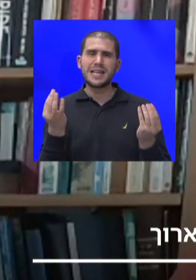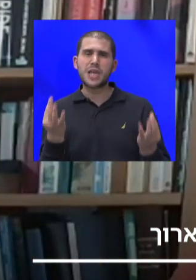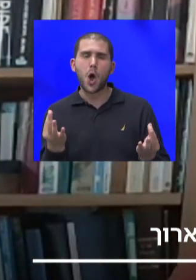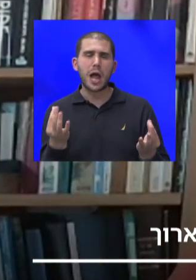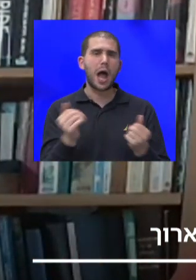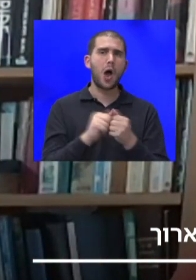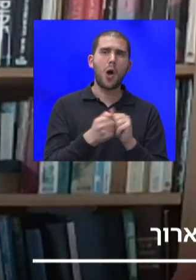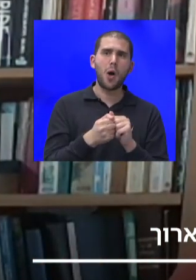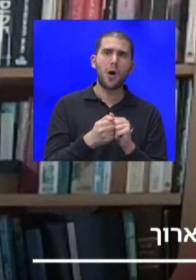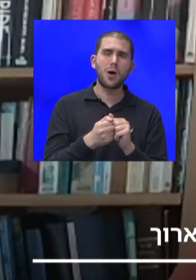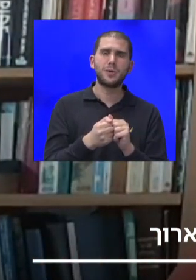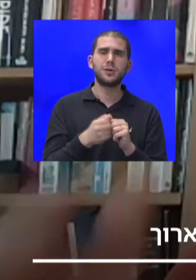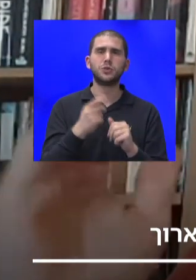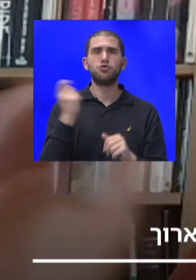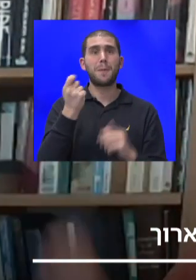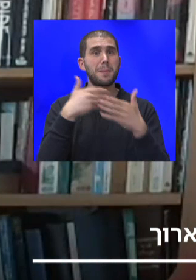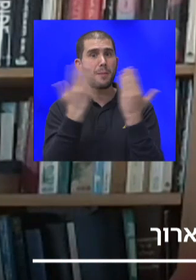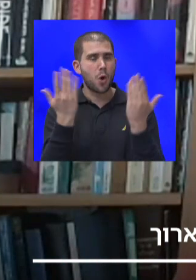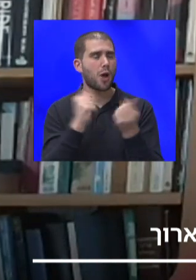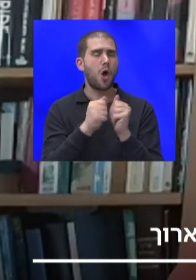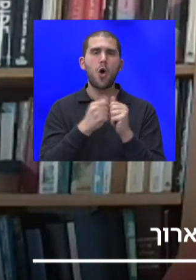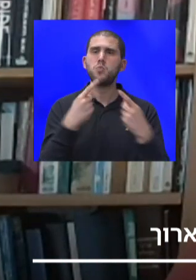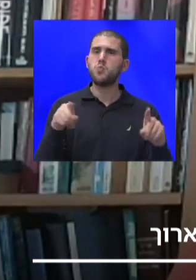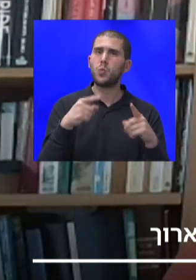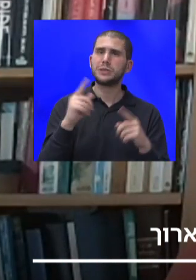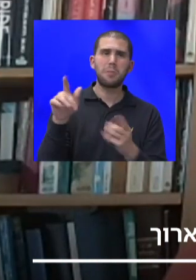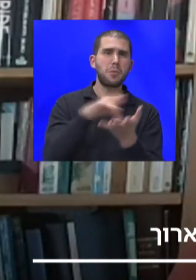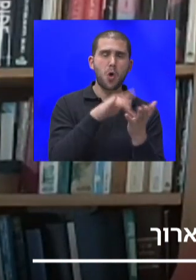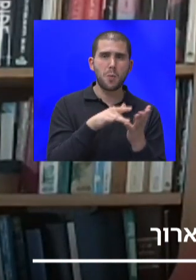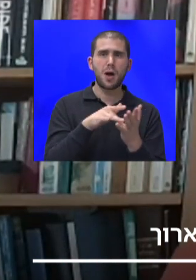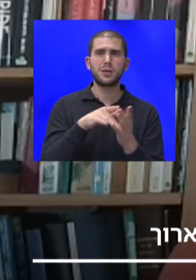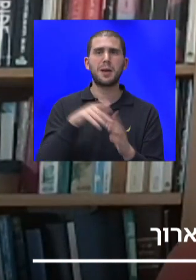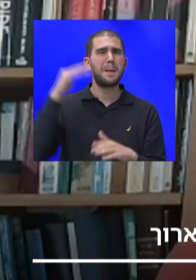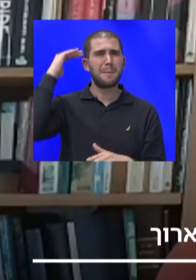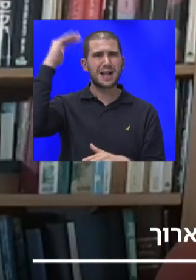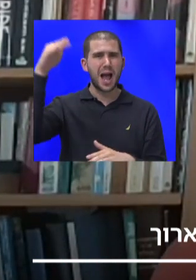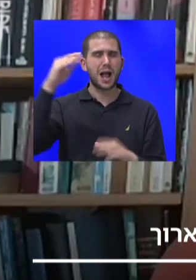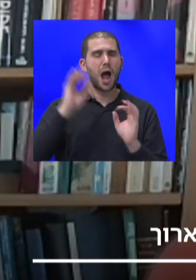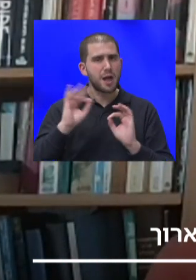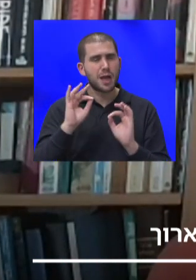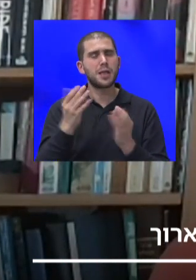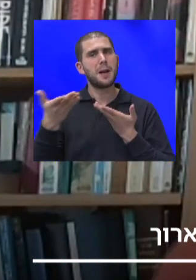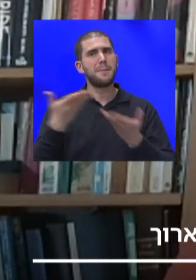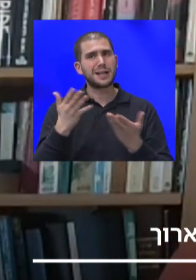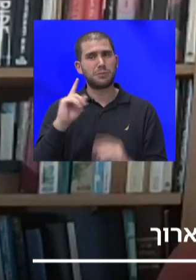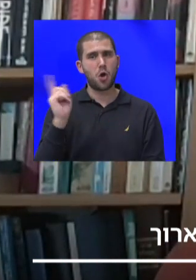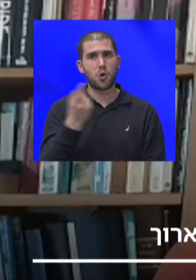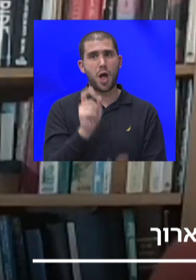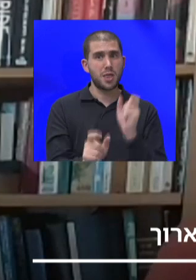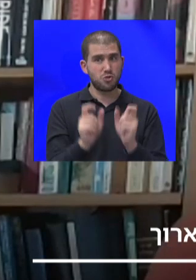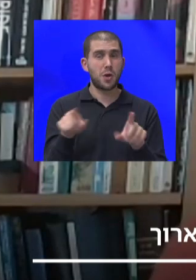בבוקר, מוזיקה טובה בכל מקום, רופטופים, עדיין מתייחסים לאותם האנשים בתור אורחים,